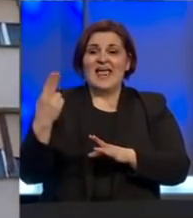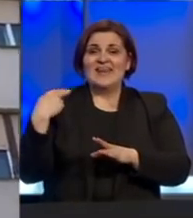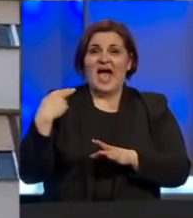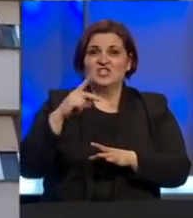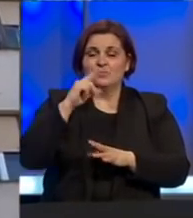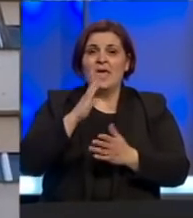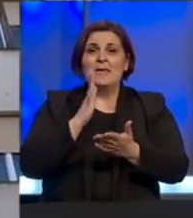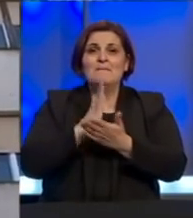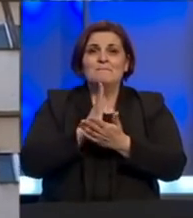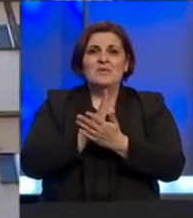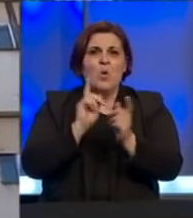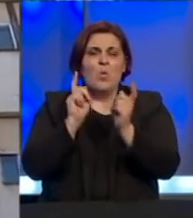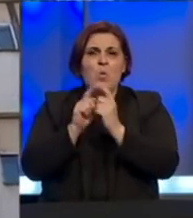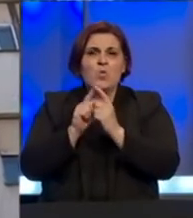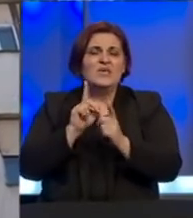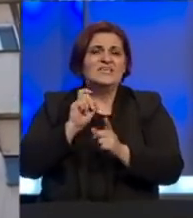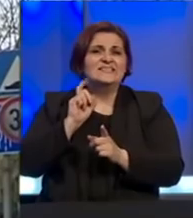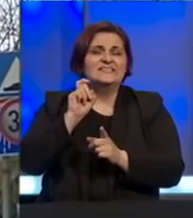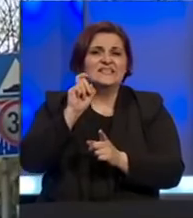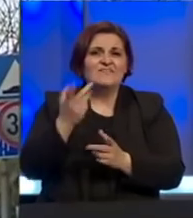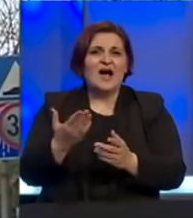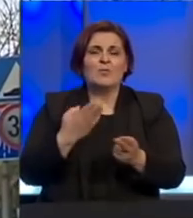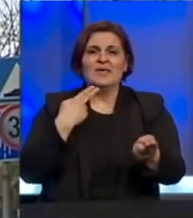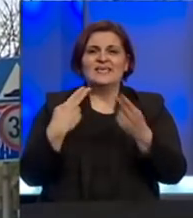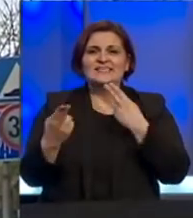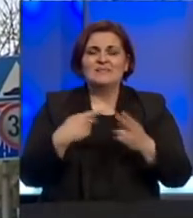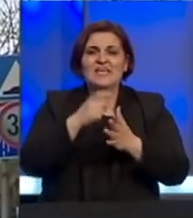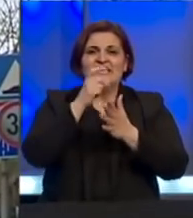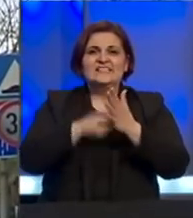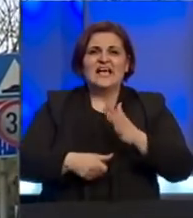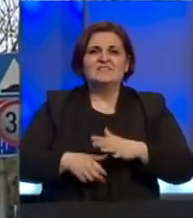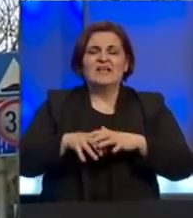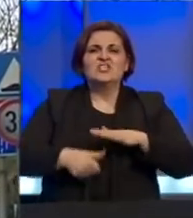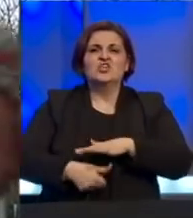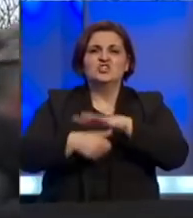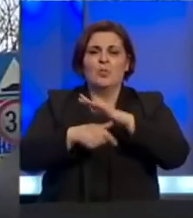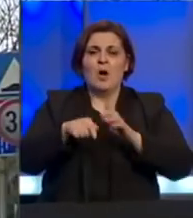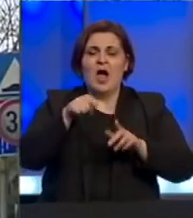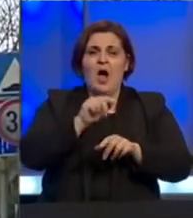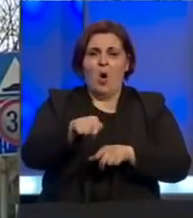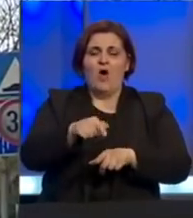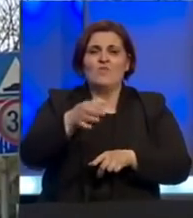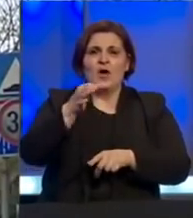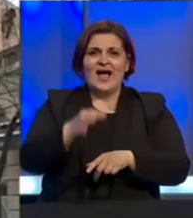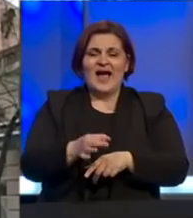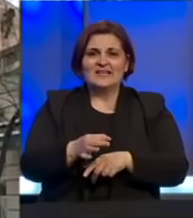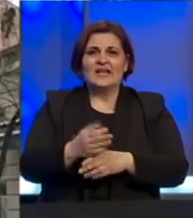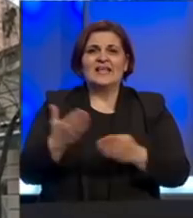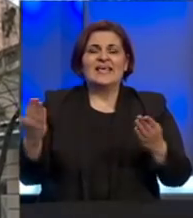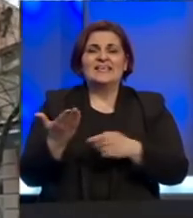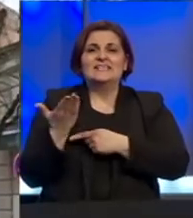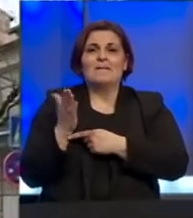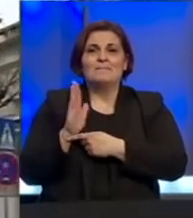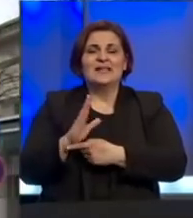bio u uskom kontaktu i svakodnevnim sastancima sa članovima kriznog stožera Hercegovačko-Naretanske županije kao i sa